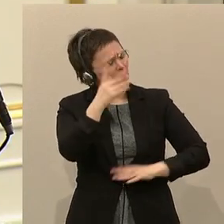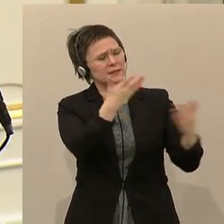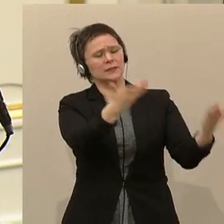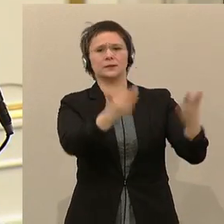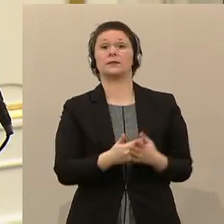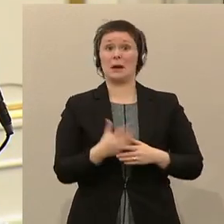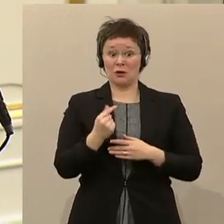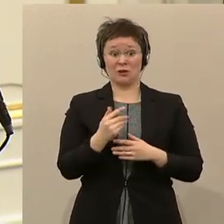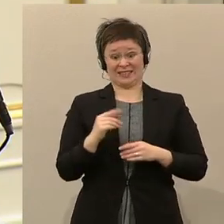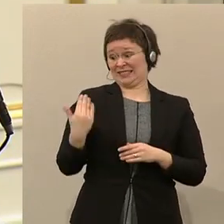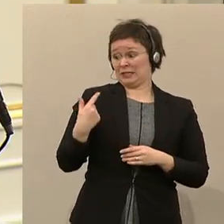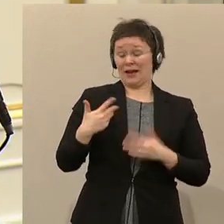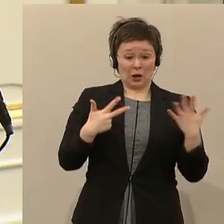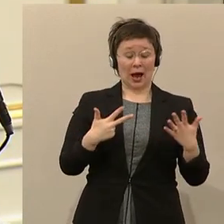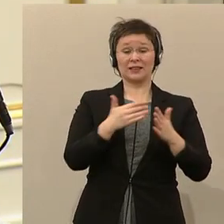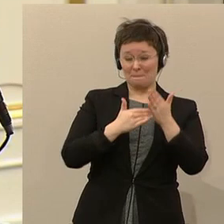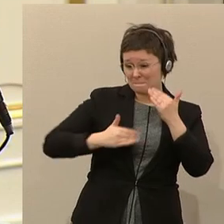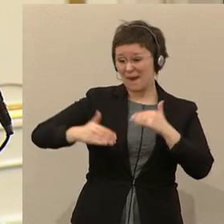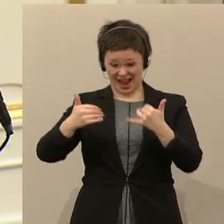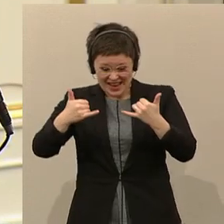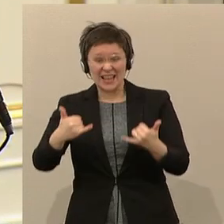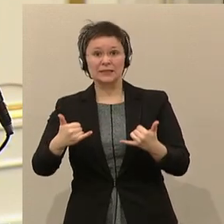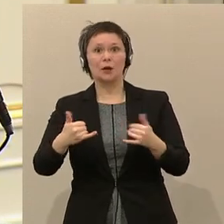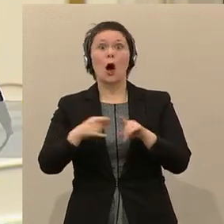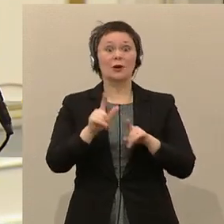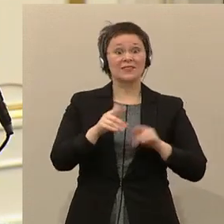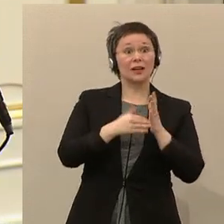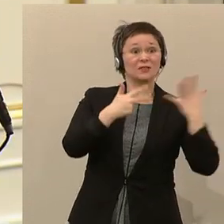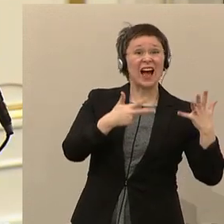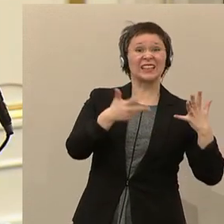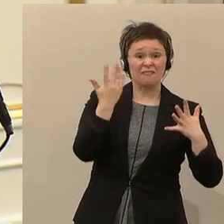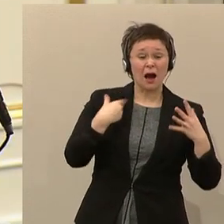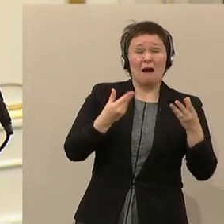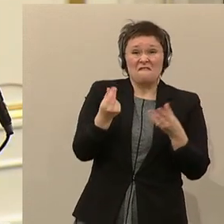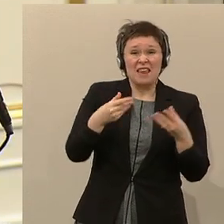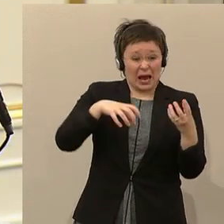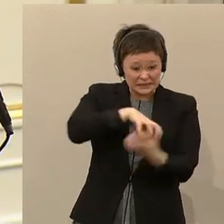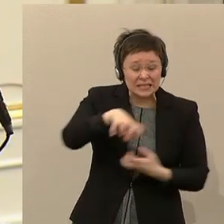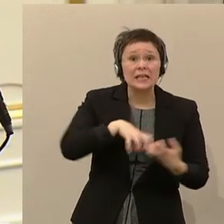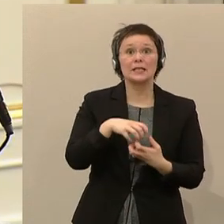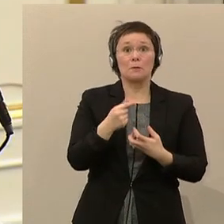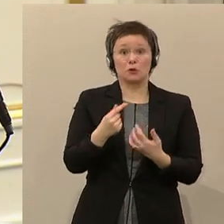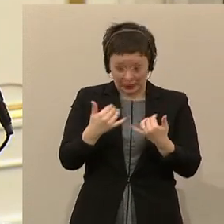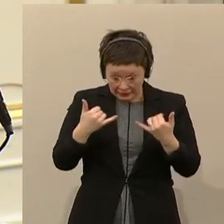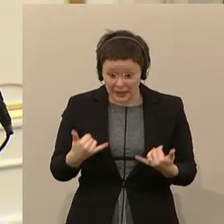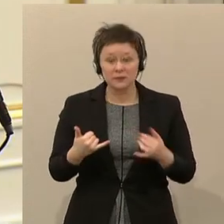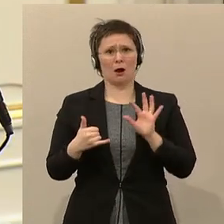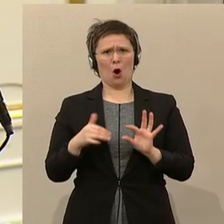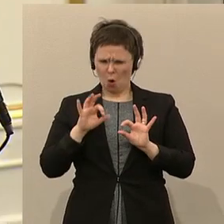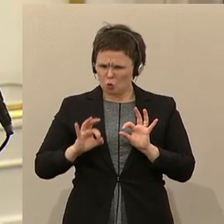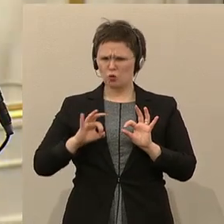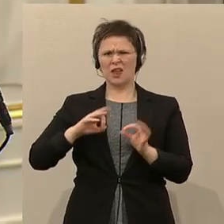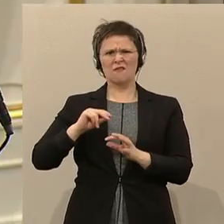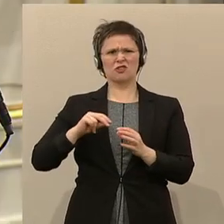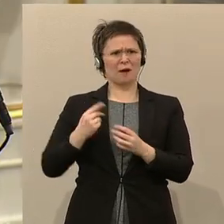2008. Und was war 2008? Es war Finanzkrise. Das heißt also, bei einer guten Wirtschaftskrise haben wir jetzt mehr Arbeitslose, als wir jetzt